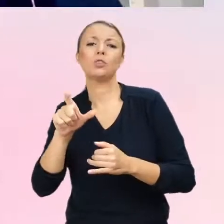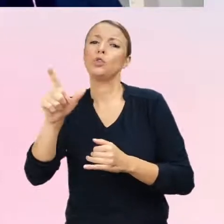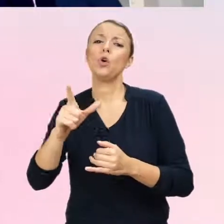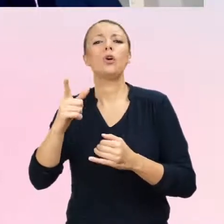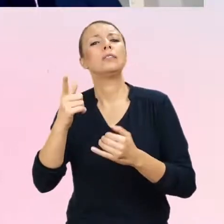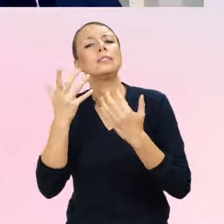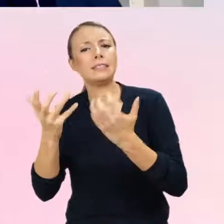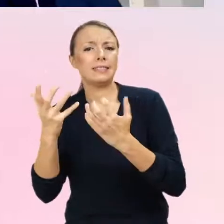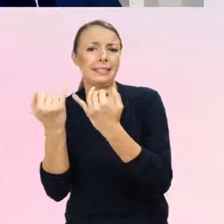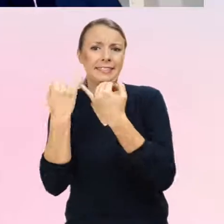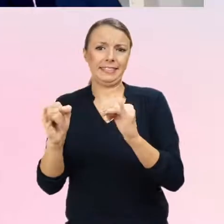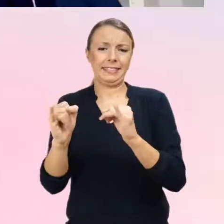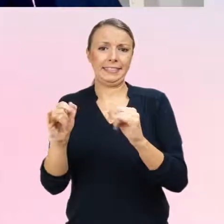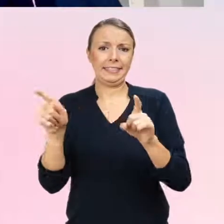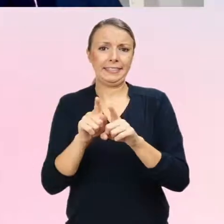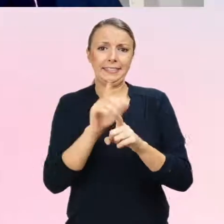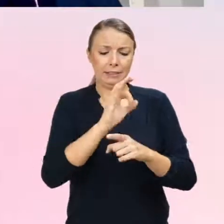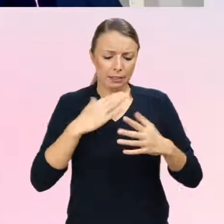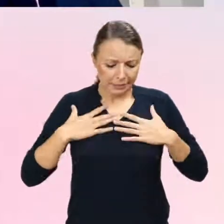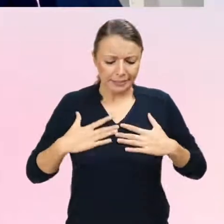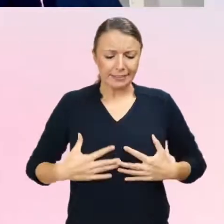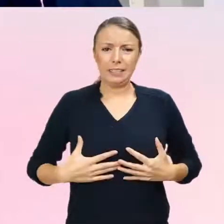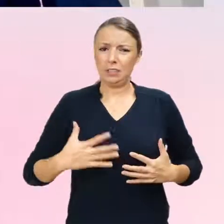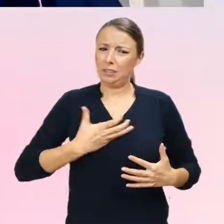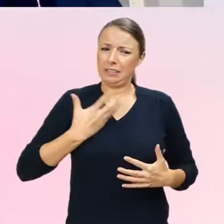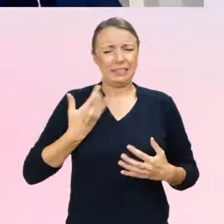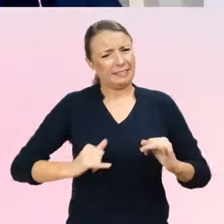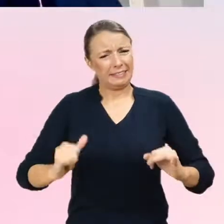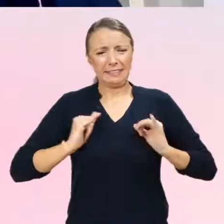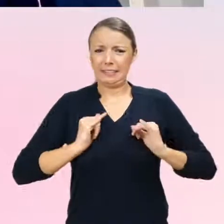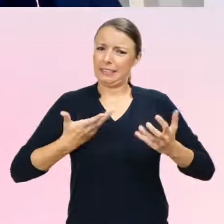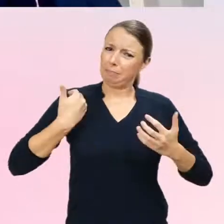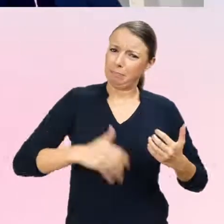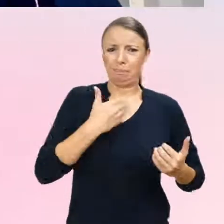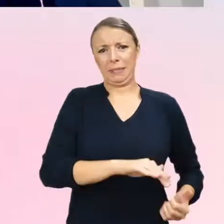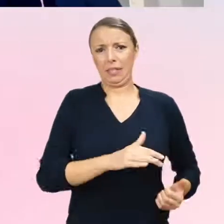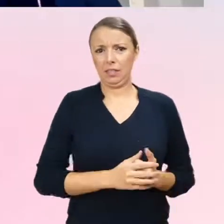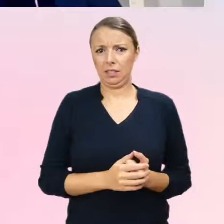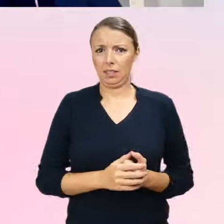silna chęć pozbycia się części lub wszystkich pierwszych lub drugorzędowych cech płciowych.